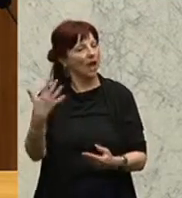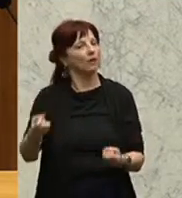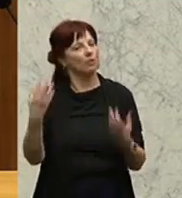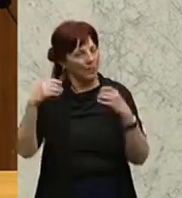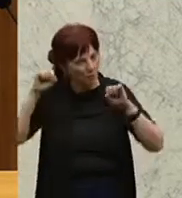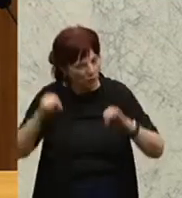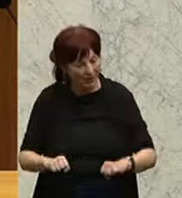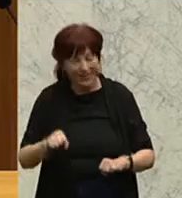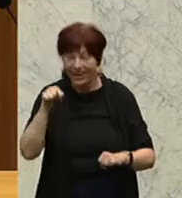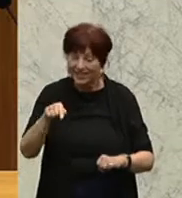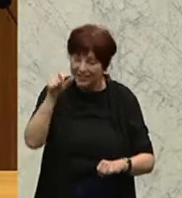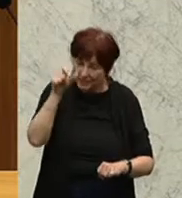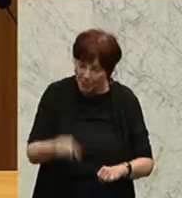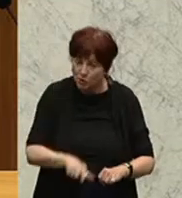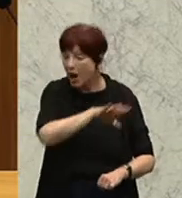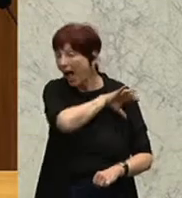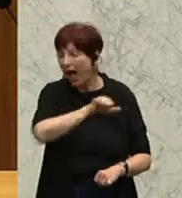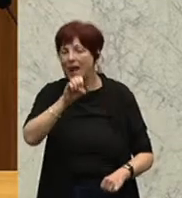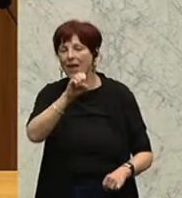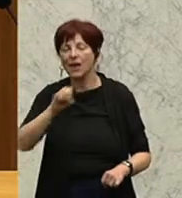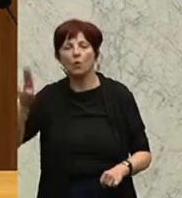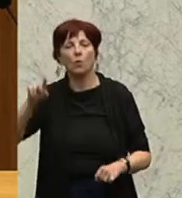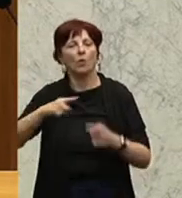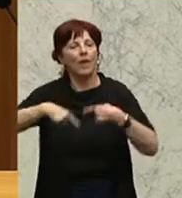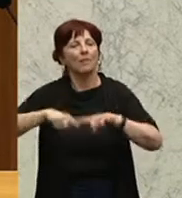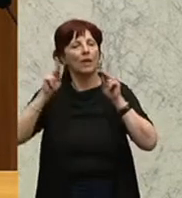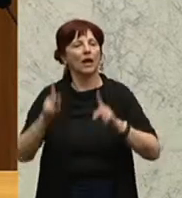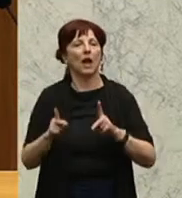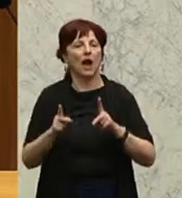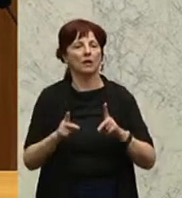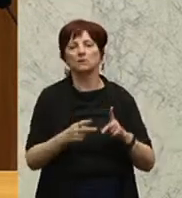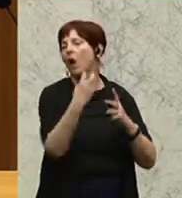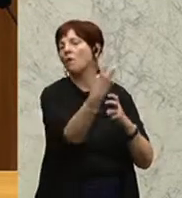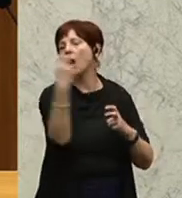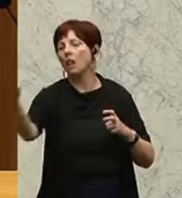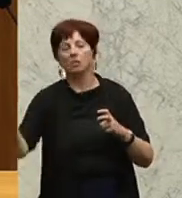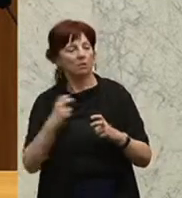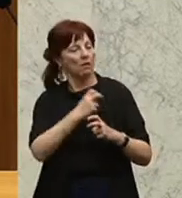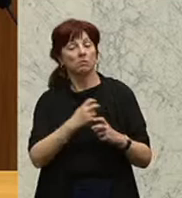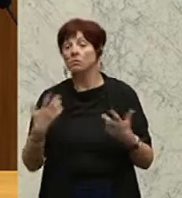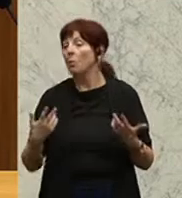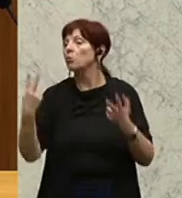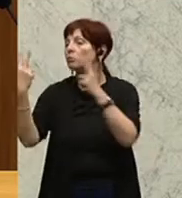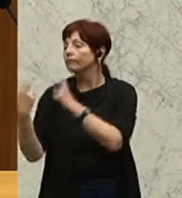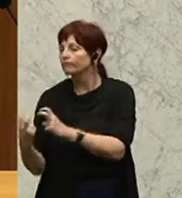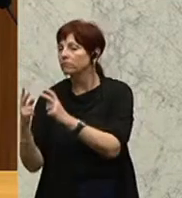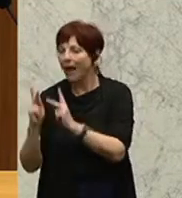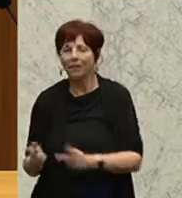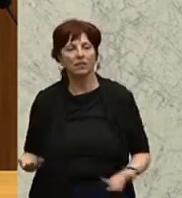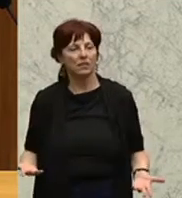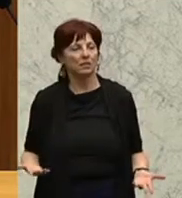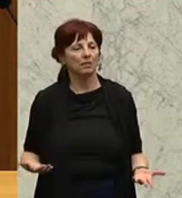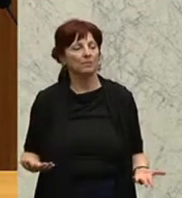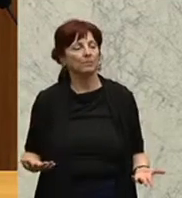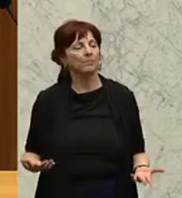sich in allen EU-Ländern bewegen und sich in allen EU-Ländern aufhalten und niederlassen. Das